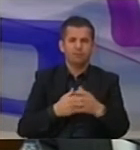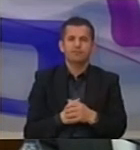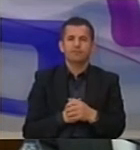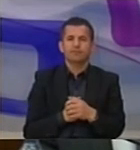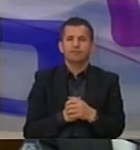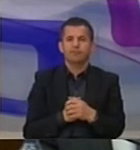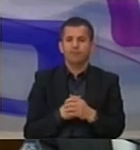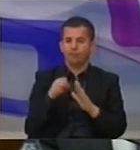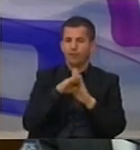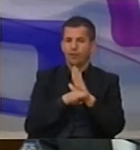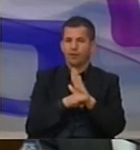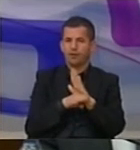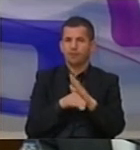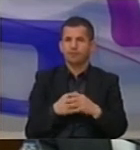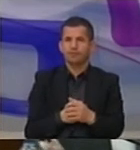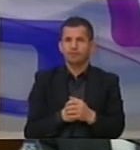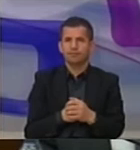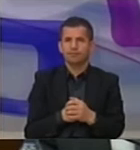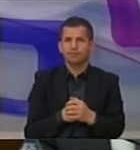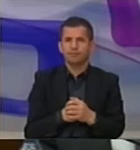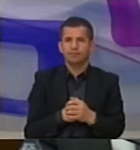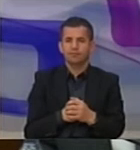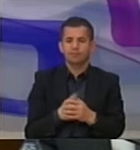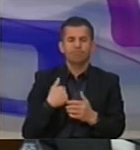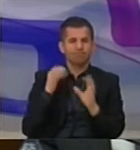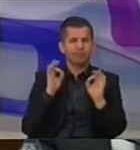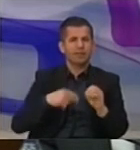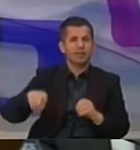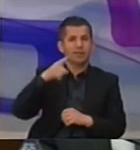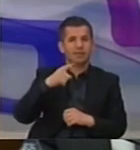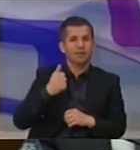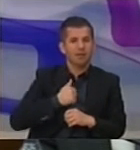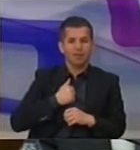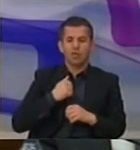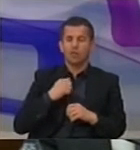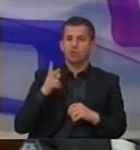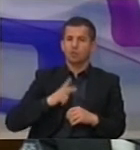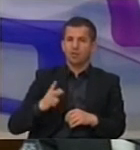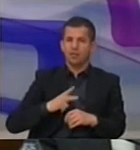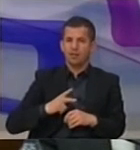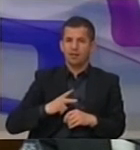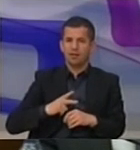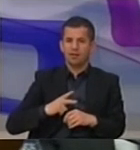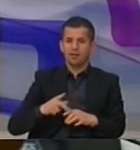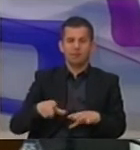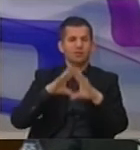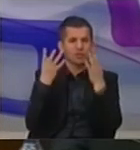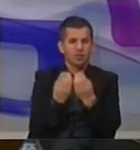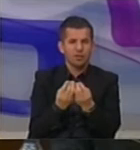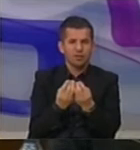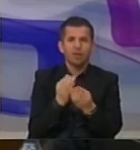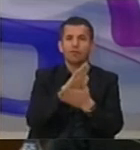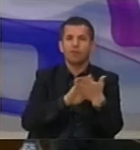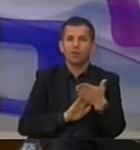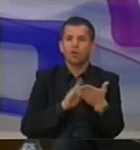këtë programit. Unë duazë që sigurojë qëtëtarve të Republikës Kosovë, së vërtet gjithë shka ka tiluar